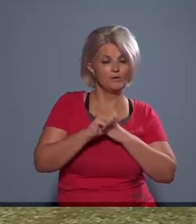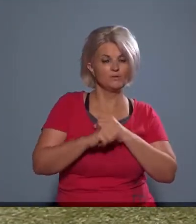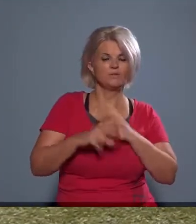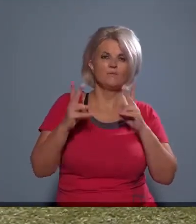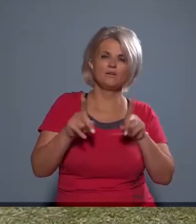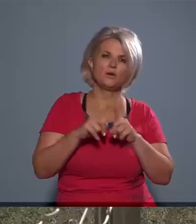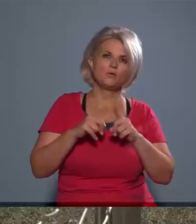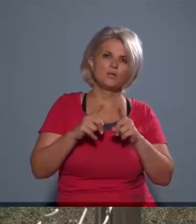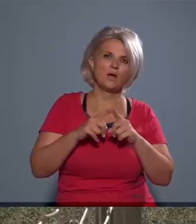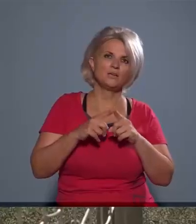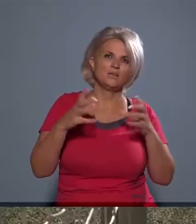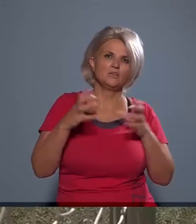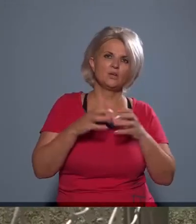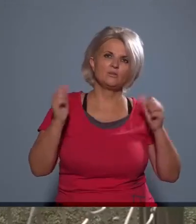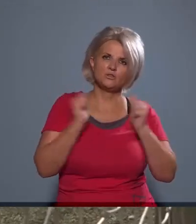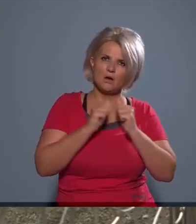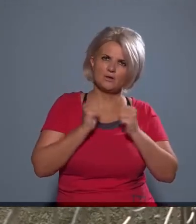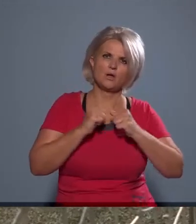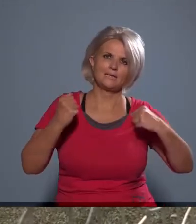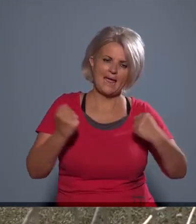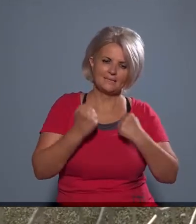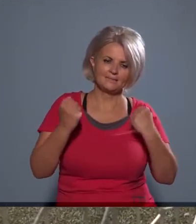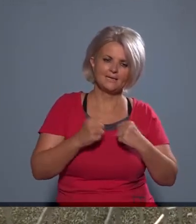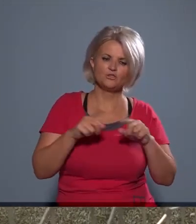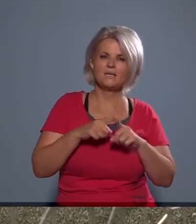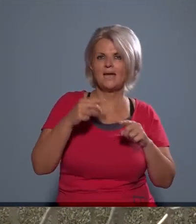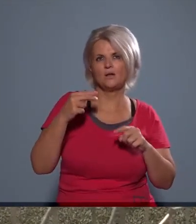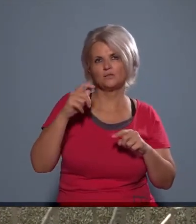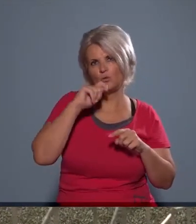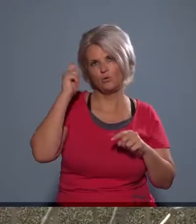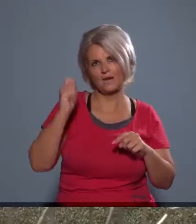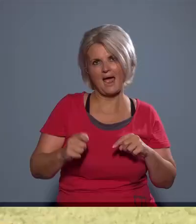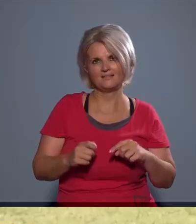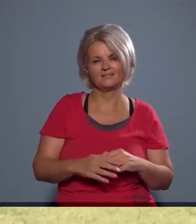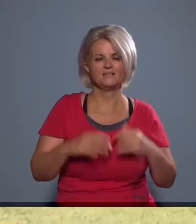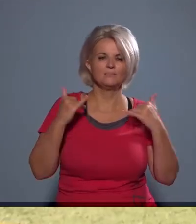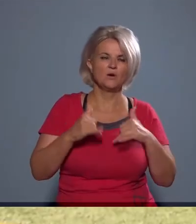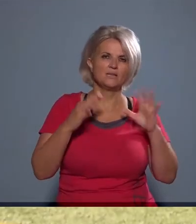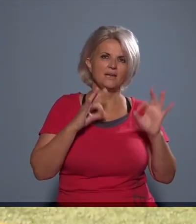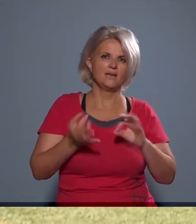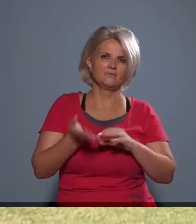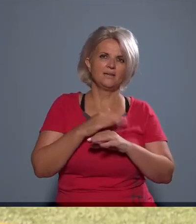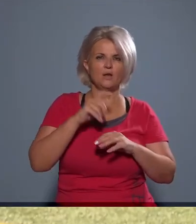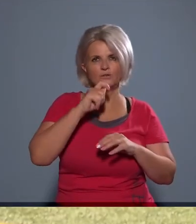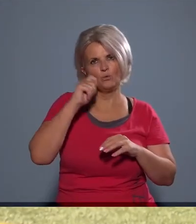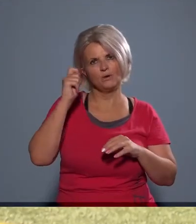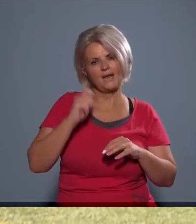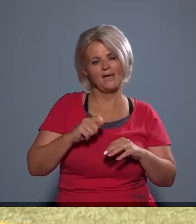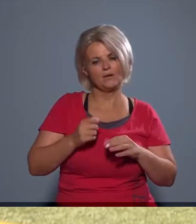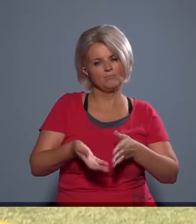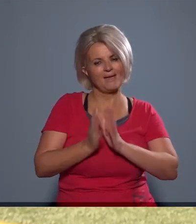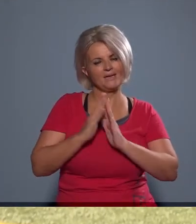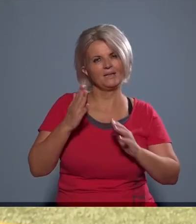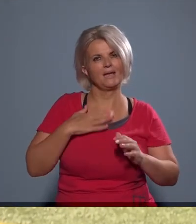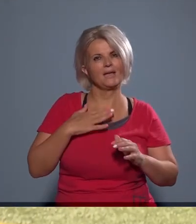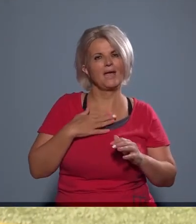akik kifejezetten gyakran edzéseket is tartanak, összejönnek, ilyenek az ukránok. Most például a mai rendezvény előtt az